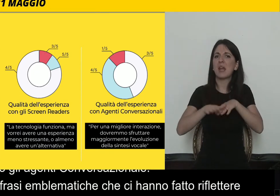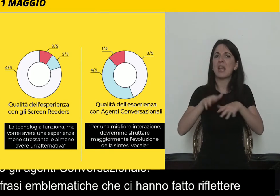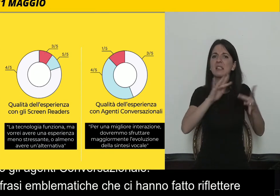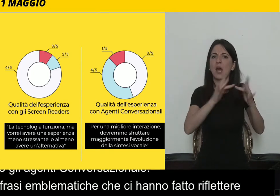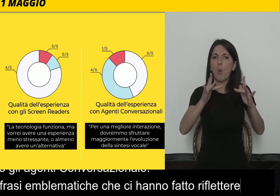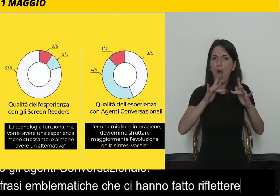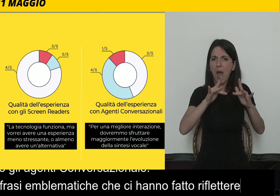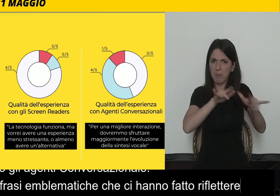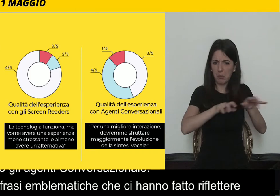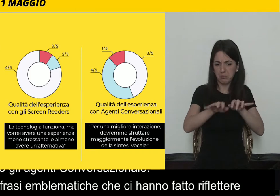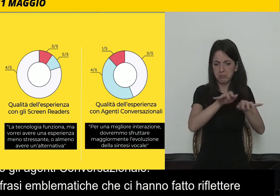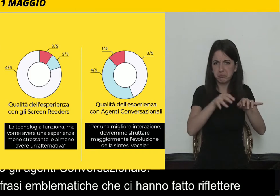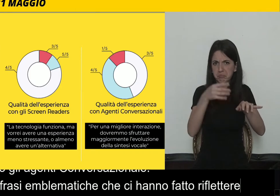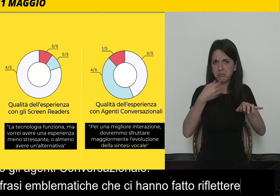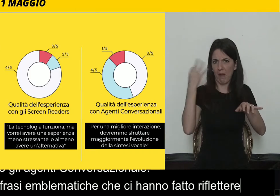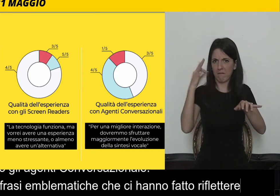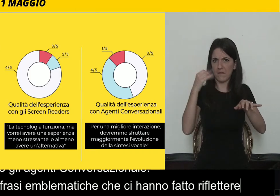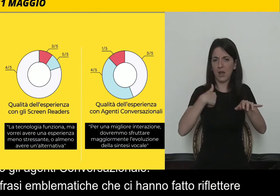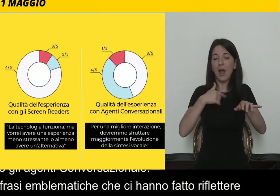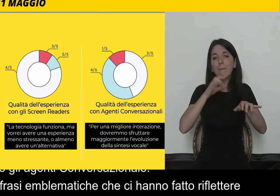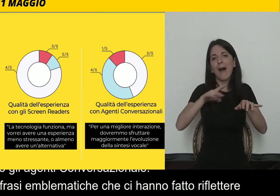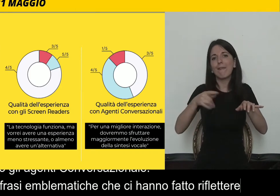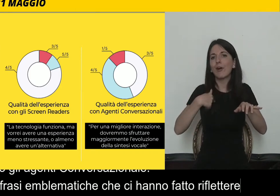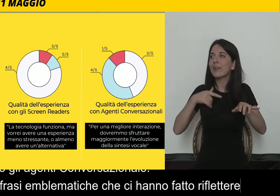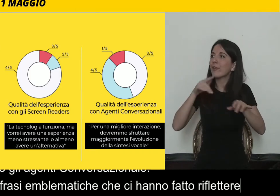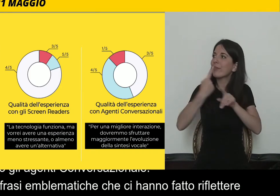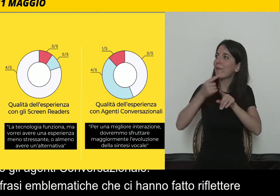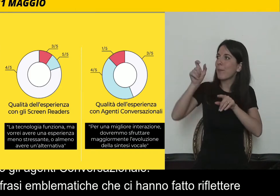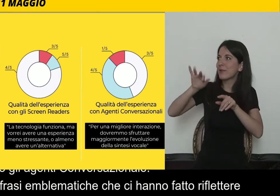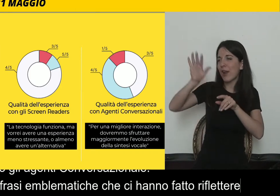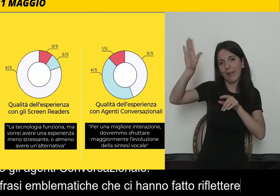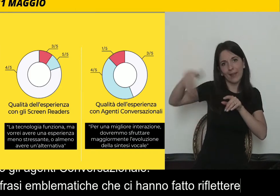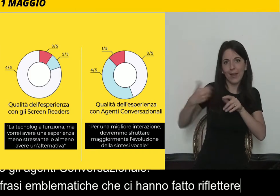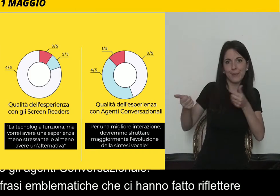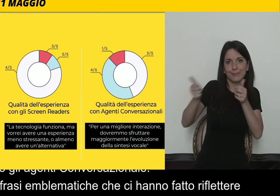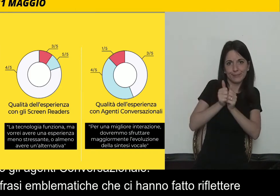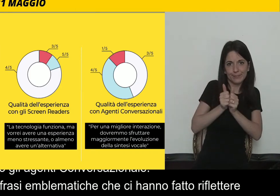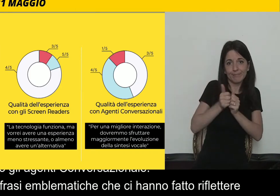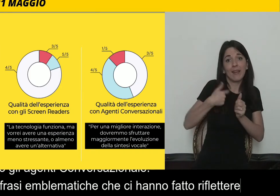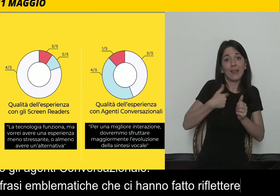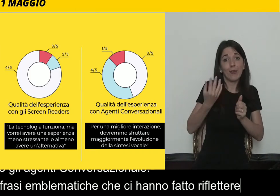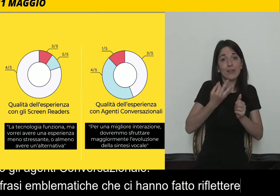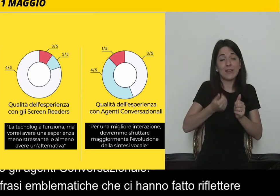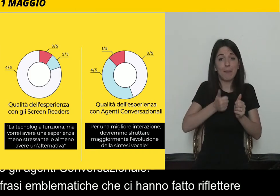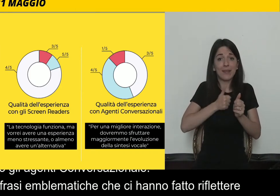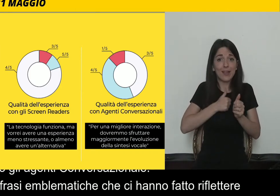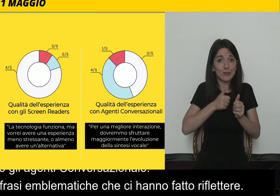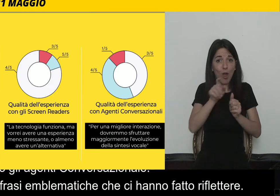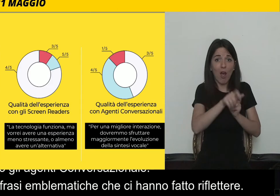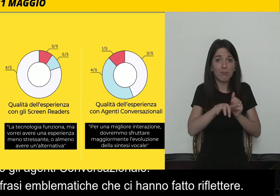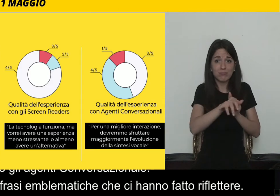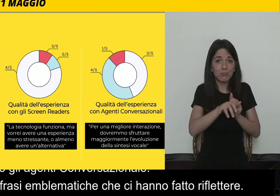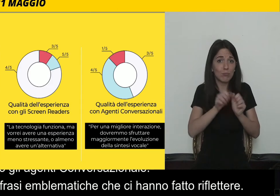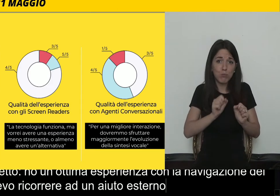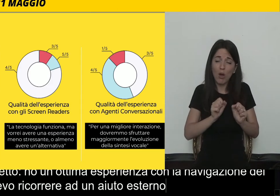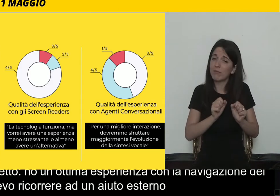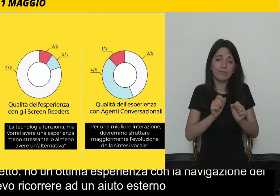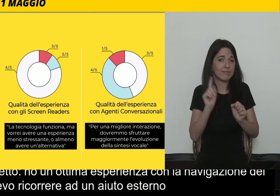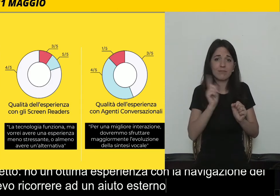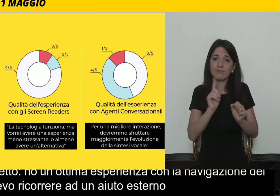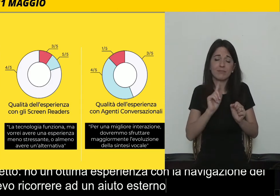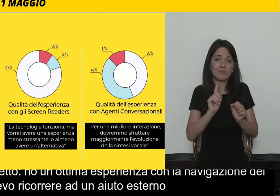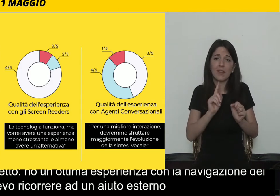del web, però a volte devo ricorrere ad un aiuto esterno. Non sono indipendente nella navigazione. Ho bisogno che qualcuno,